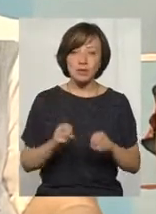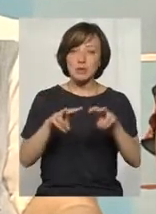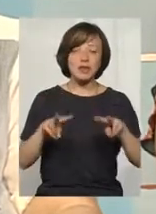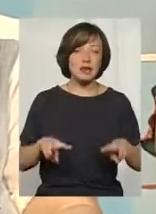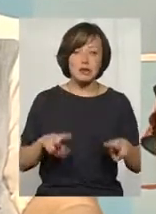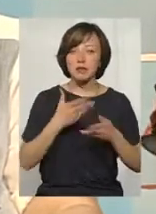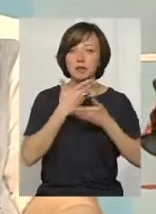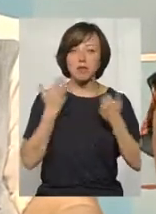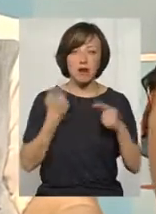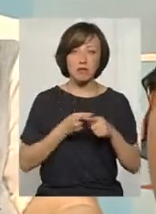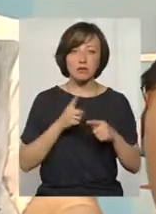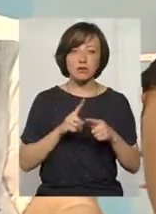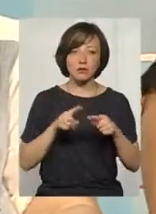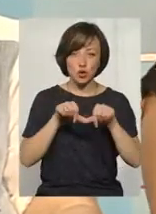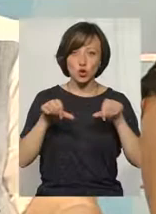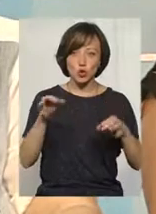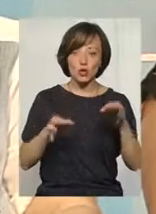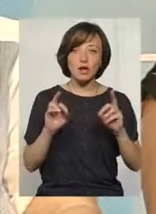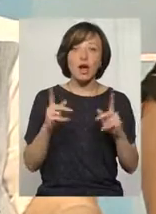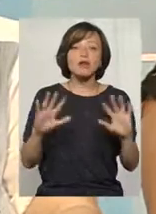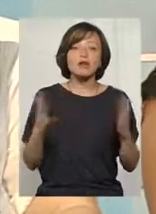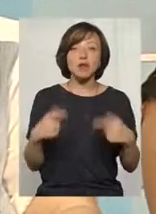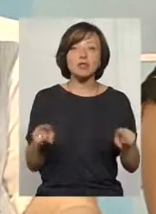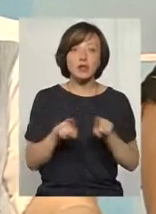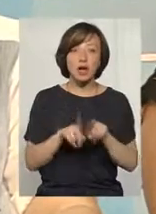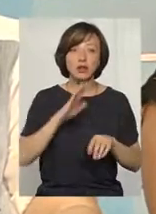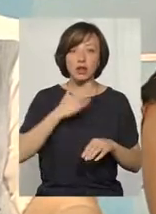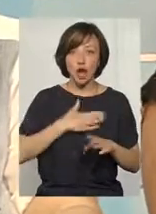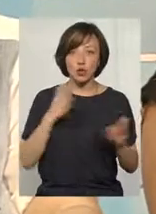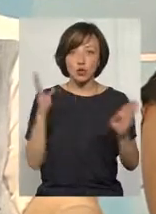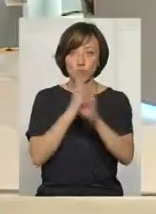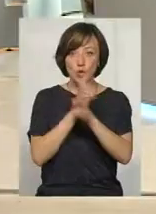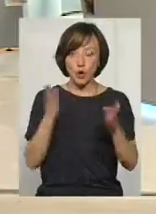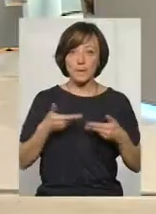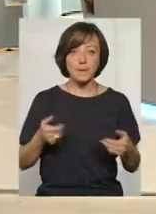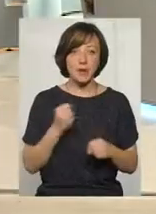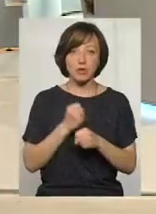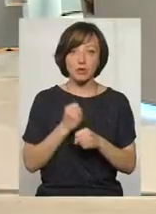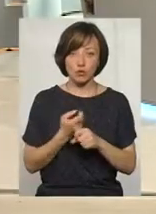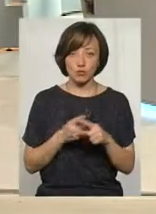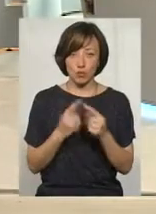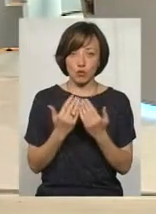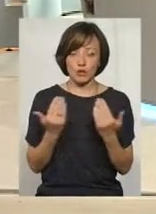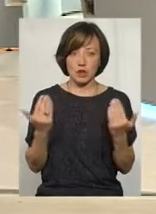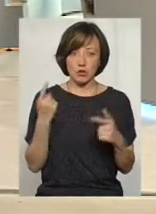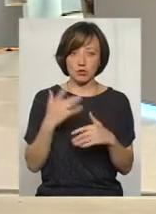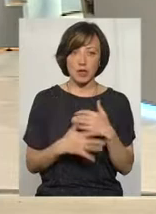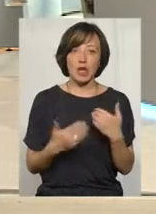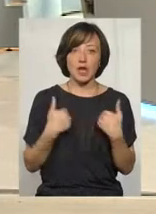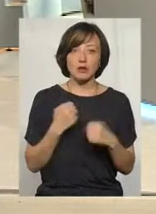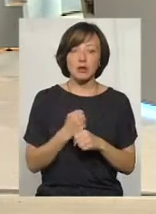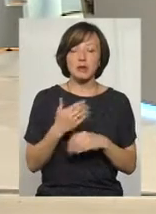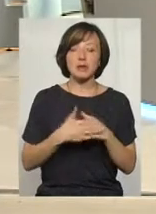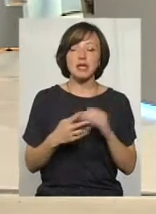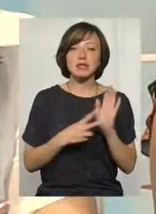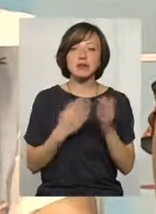фахівця нема в цьому журі. Як сталося так, що нашу долю, в принципі, ми працюємо в цьому музеї, розумієте? Я зробила біля